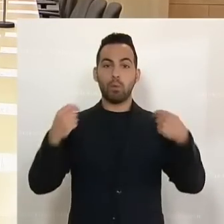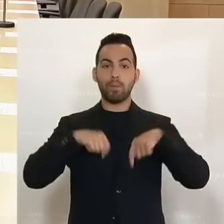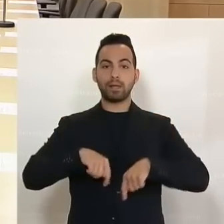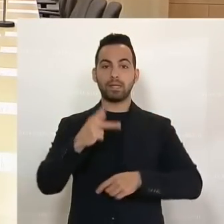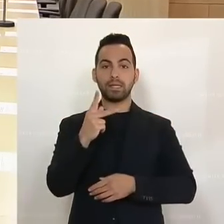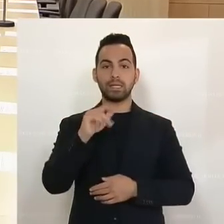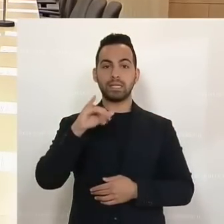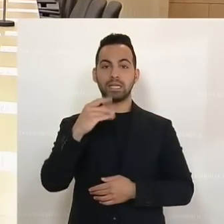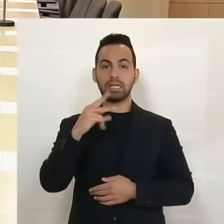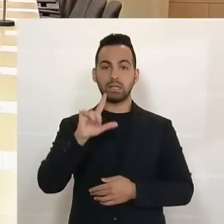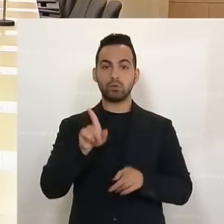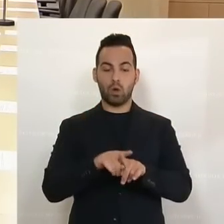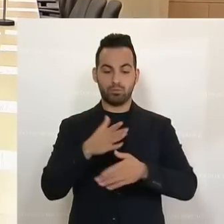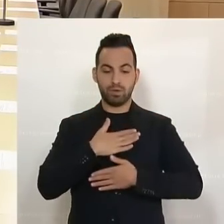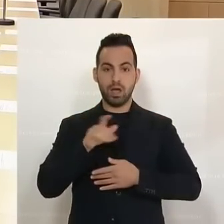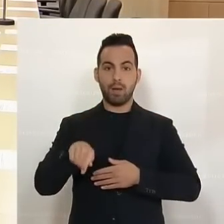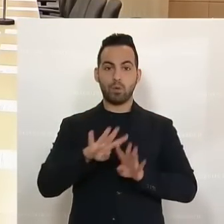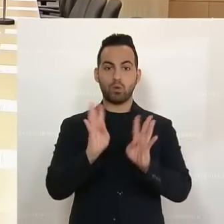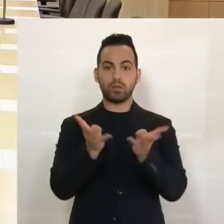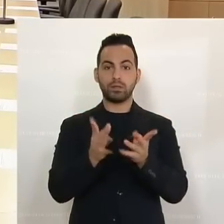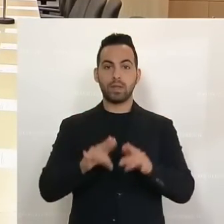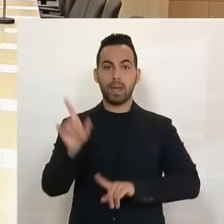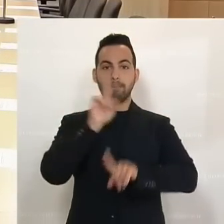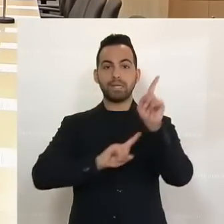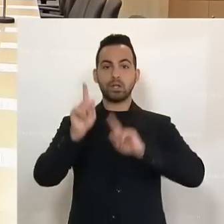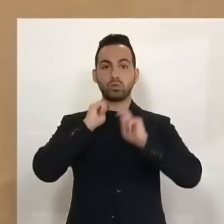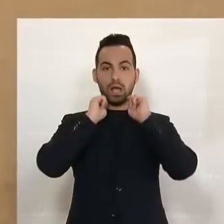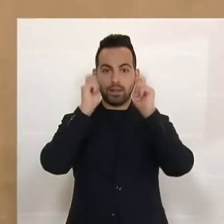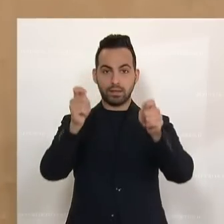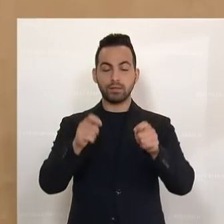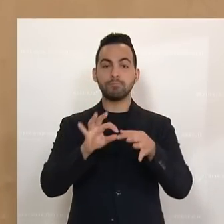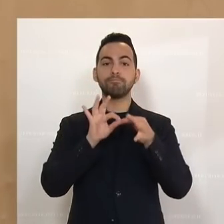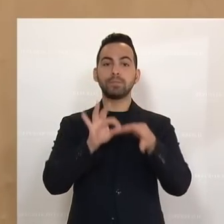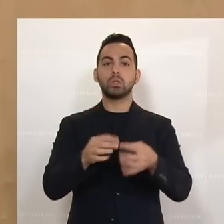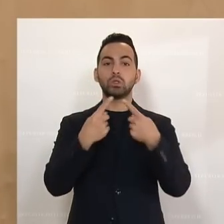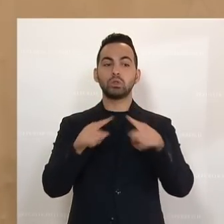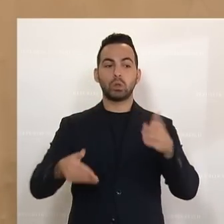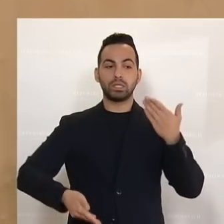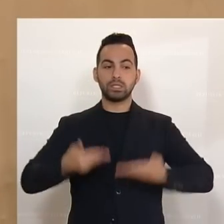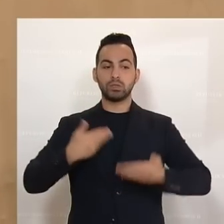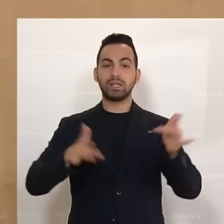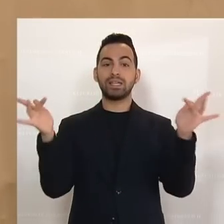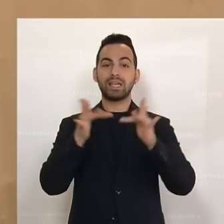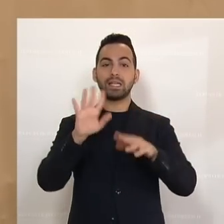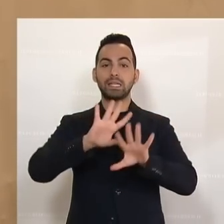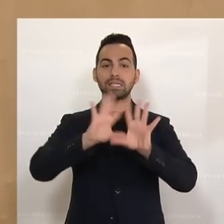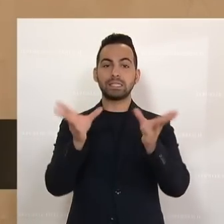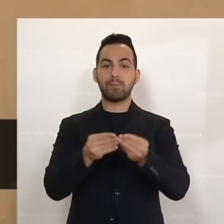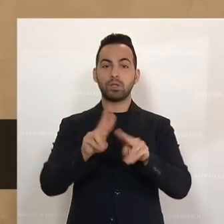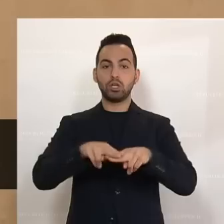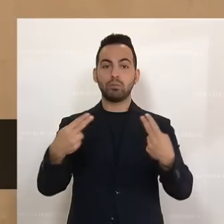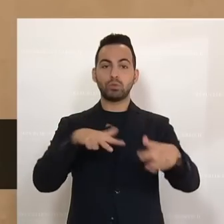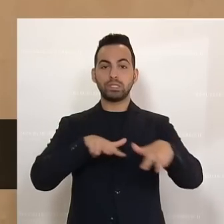Kickl und weiterer Abgeordneter der Freiheitlichen Partei einen Misstrauensantrag im Rahmen dieser Sondersitzung gegen die gesamte Bundesregierung